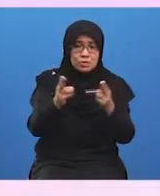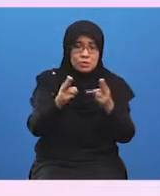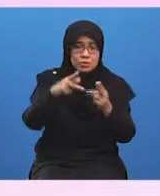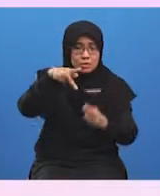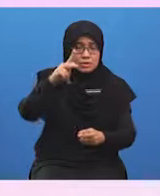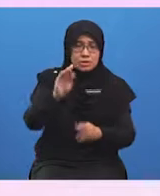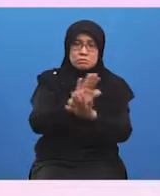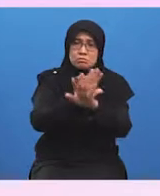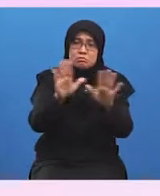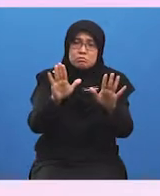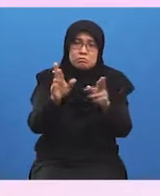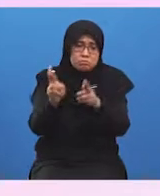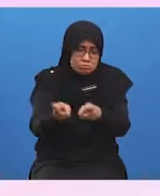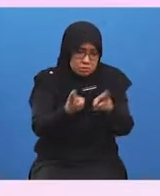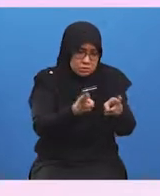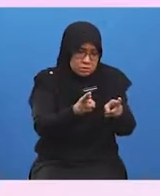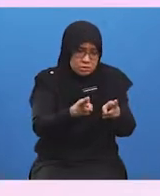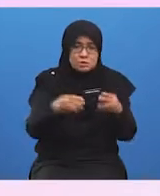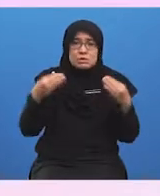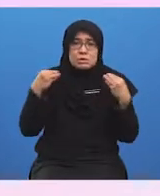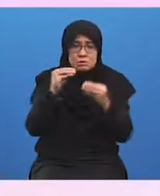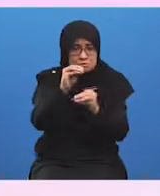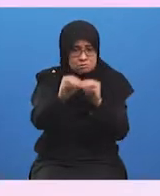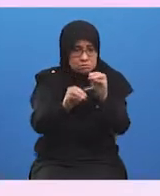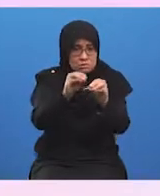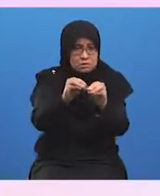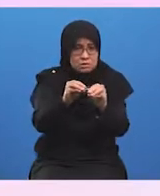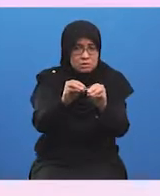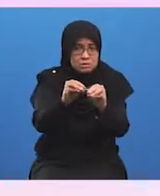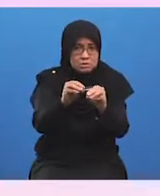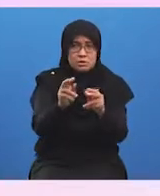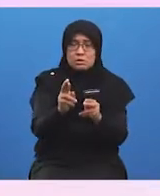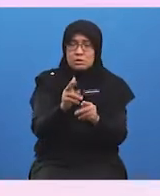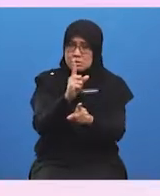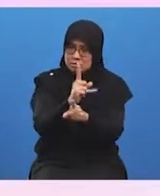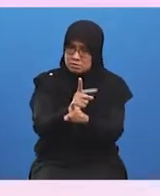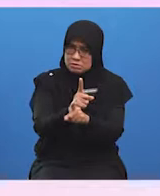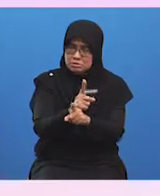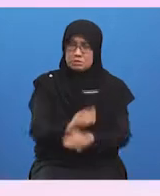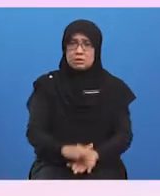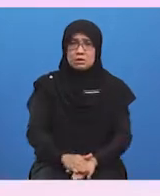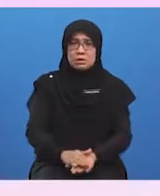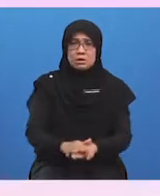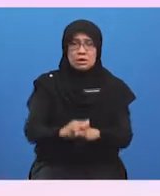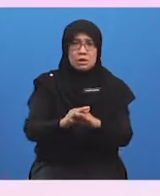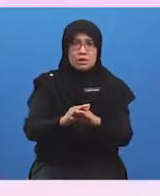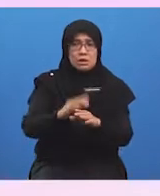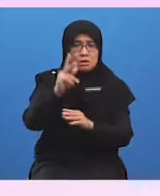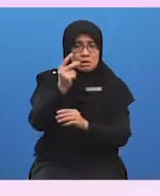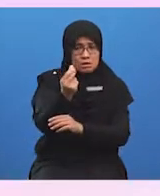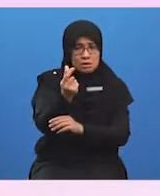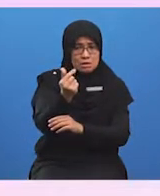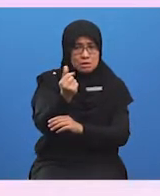mempunyai perancangan perniagaan yang rapi dan meyakinkan. Keempat, status kewangan PKS